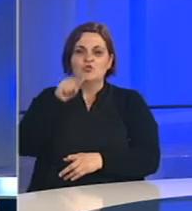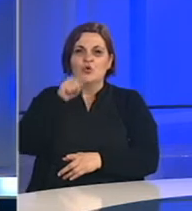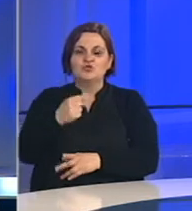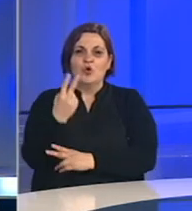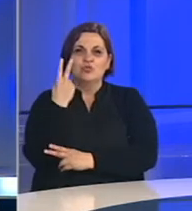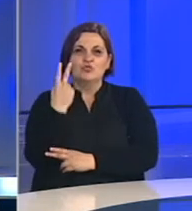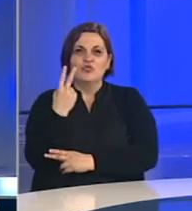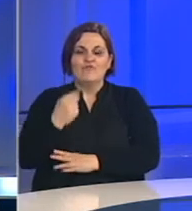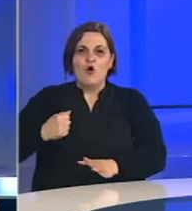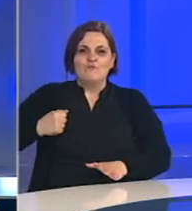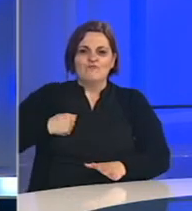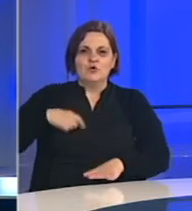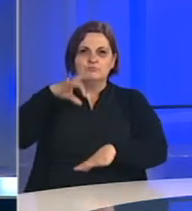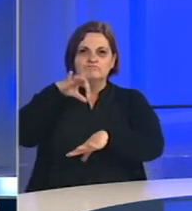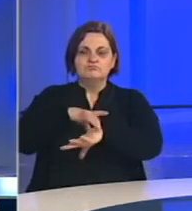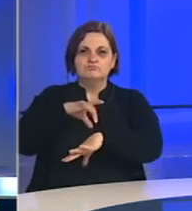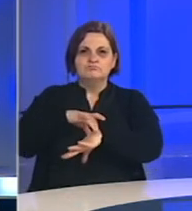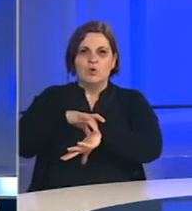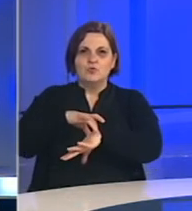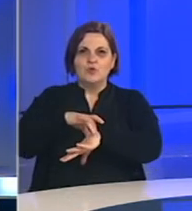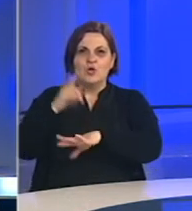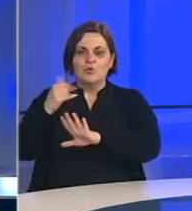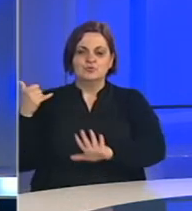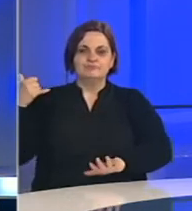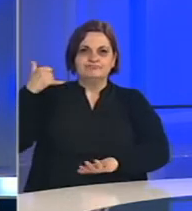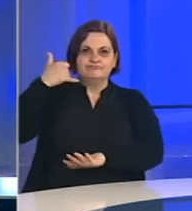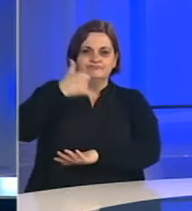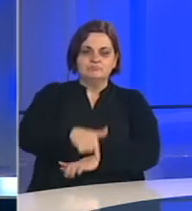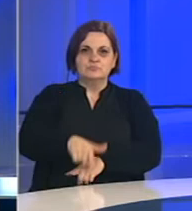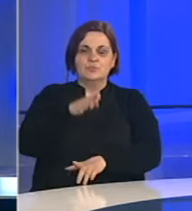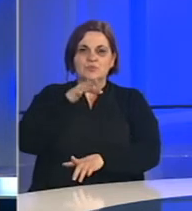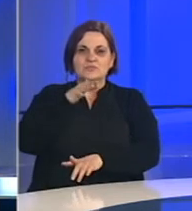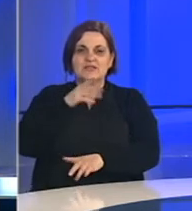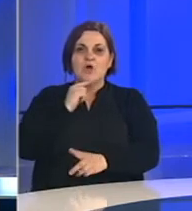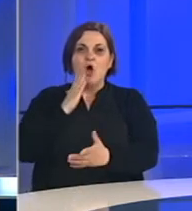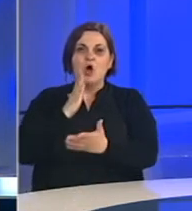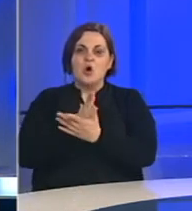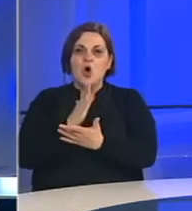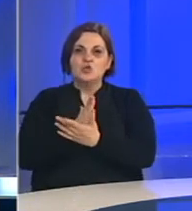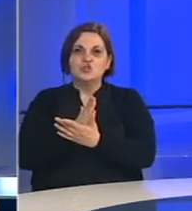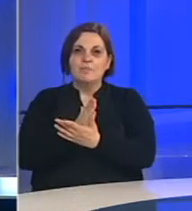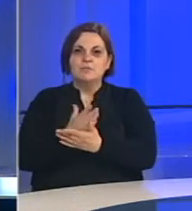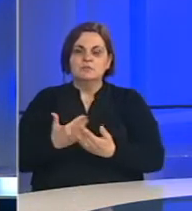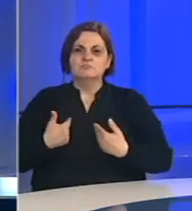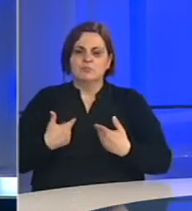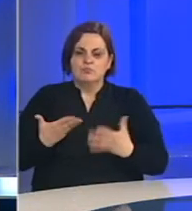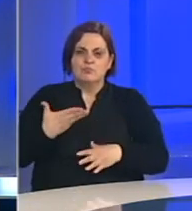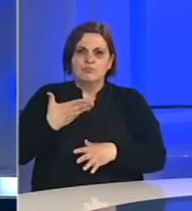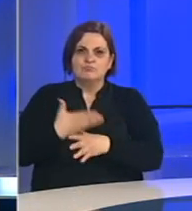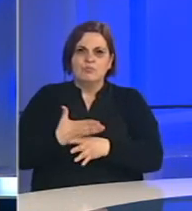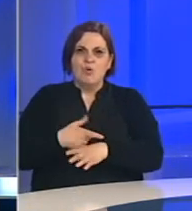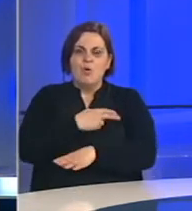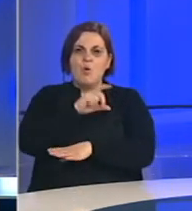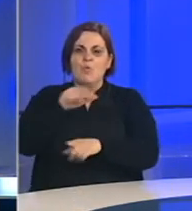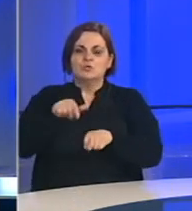dvojca vojnih ljekara koji su doputovali u Sarajevo koji će biti na raspolaganju dakle